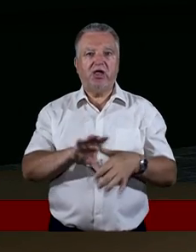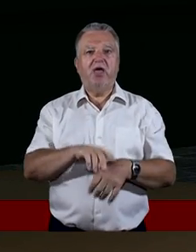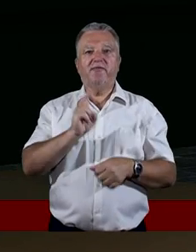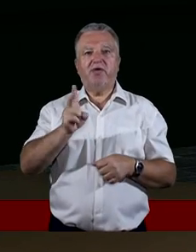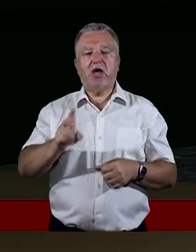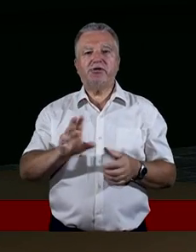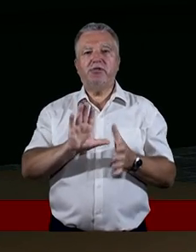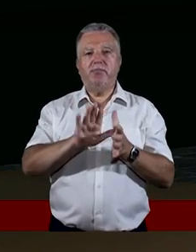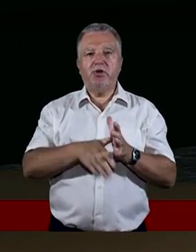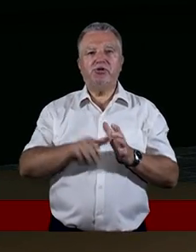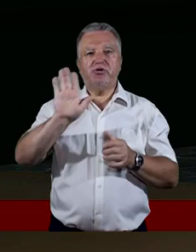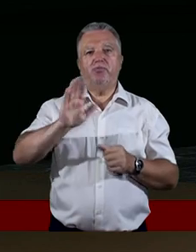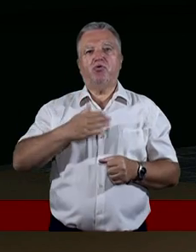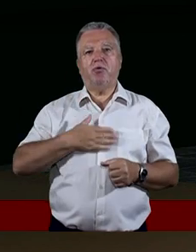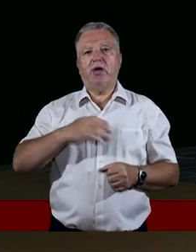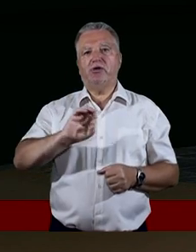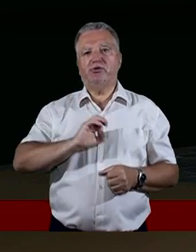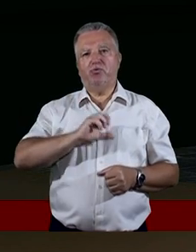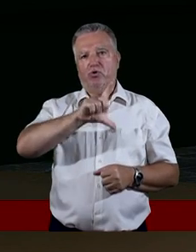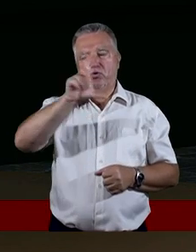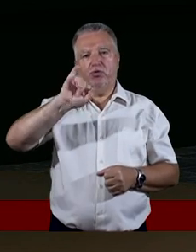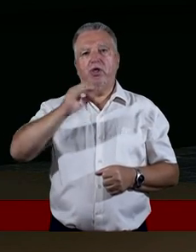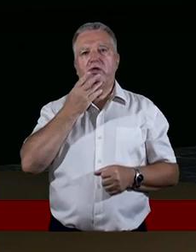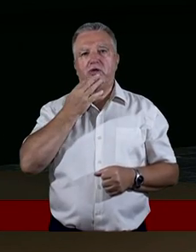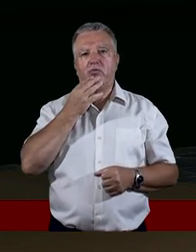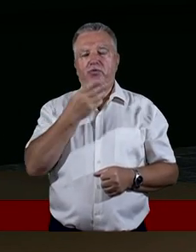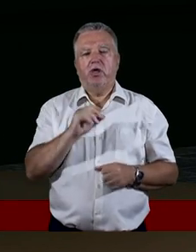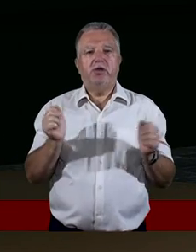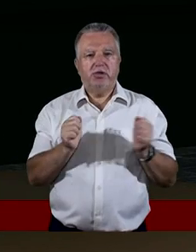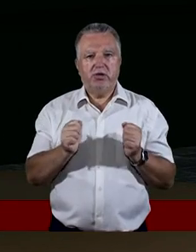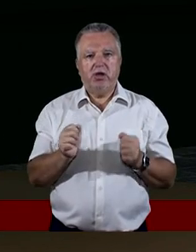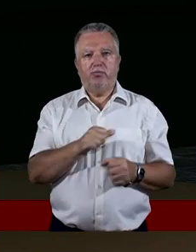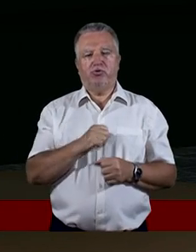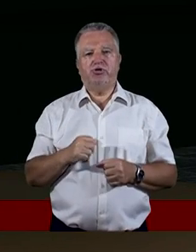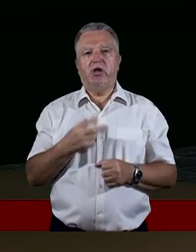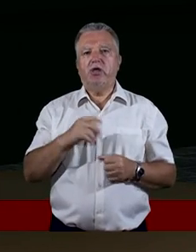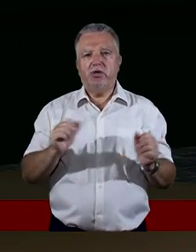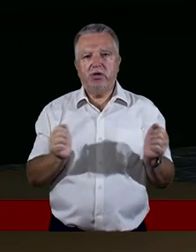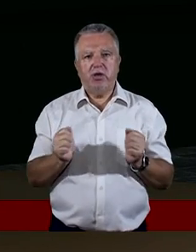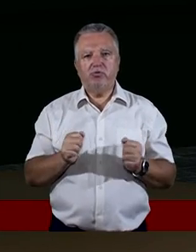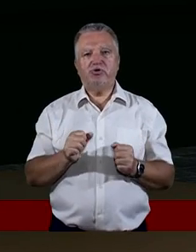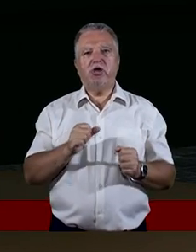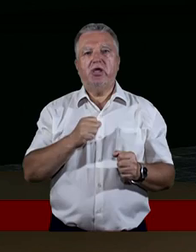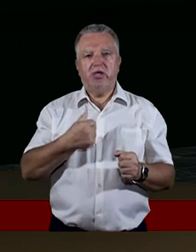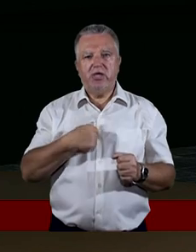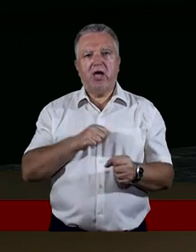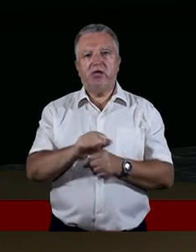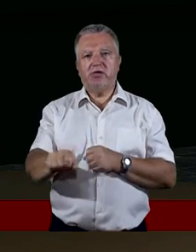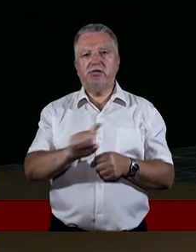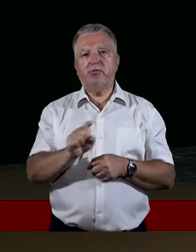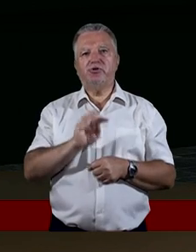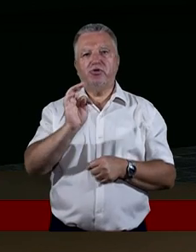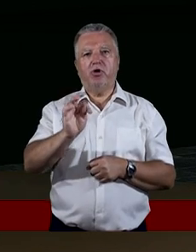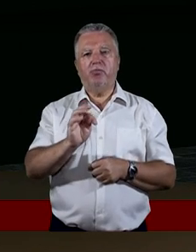mieście Bóg ma swój lud i mówi nie bój się, nie bój się, ja jestem z Tobą.